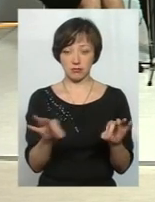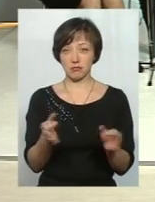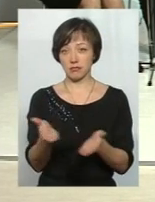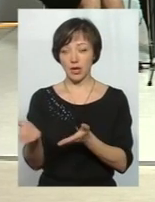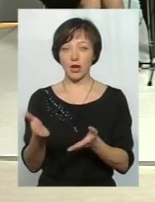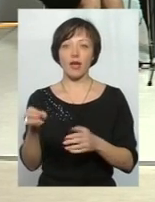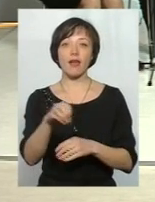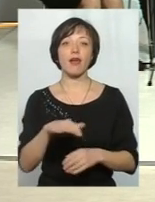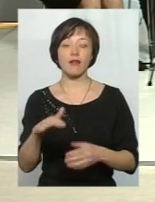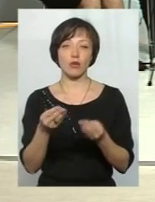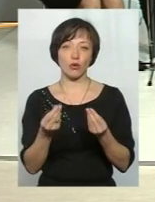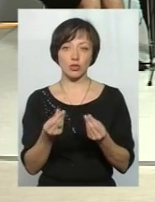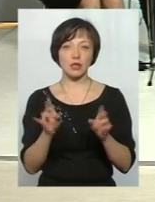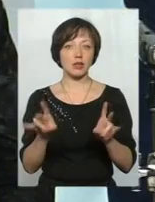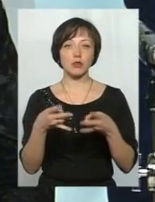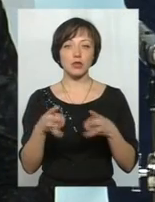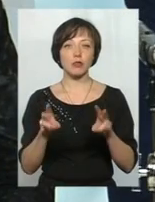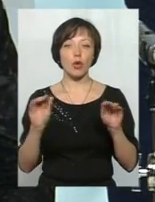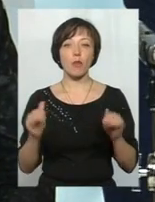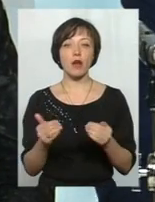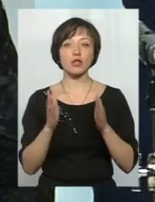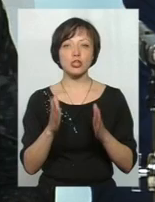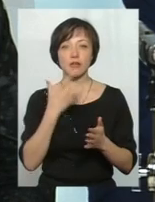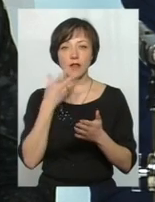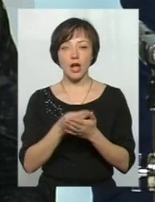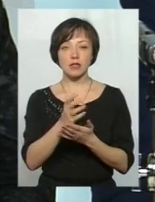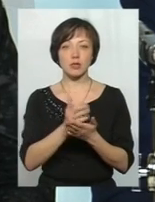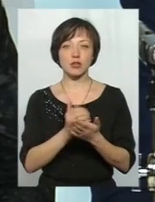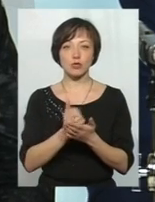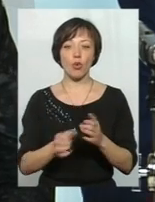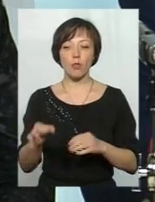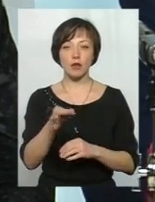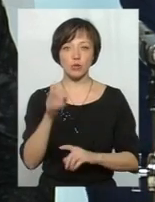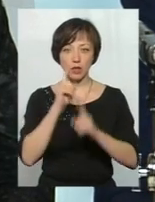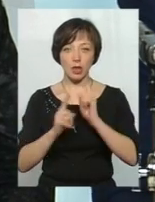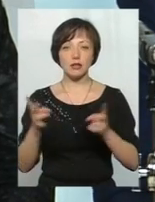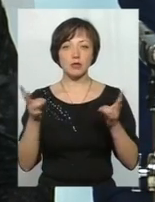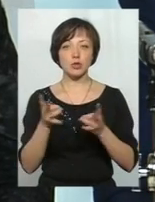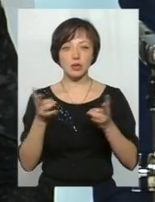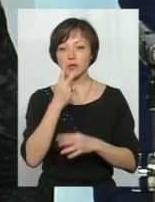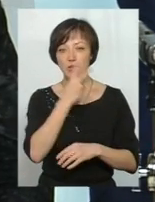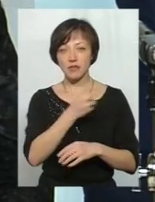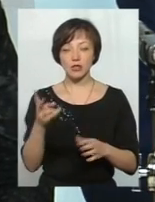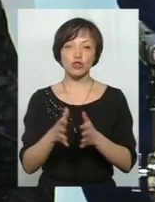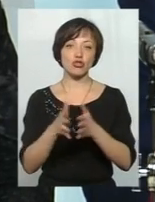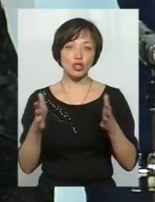європейських коштів. Тобто тут не потрібно обмежуватися лише власним ресурсом обласної ради. Тут потрібно дивитися ширше, а якісний